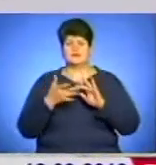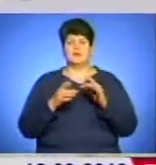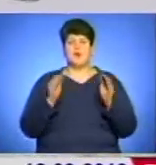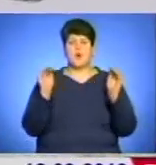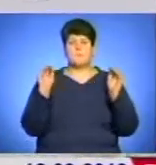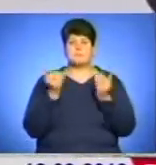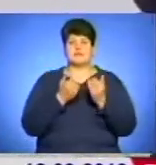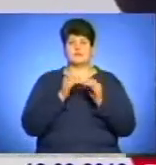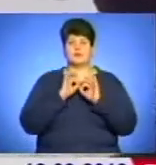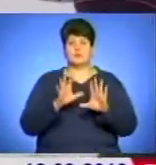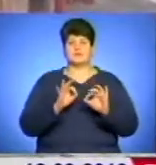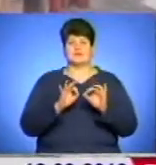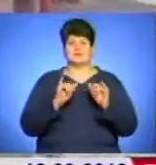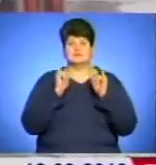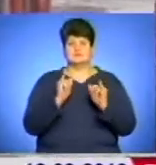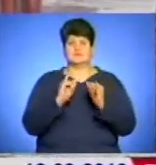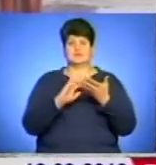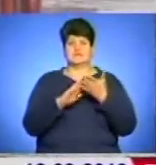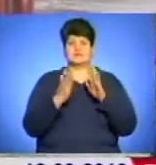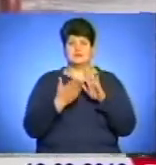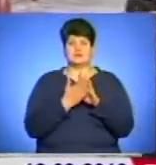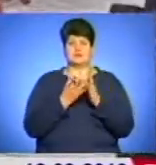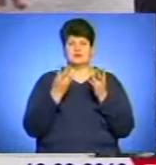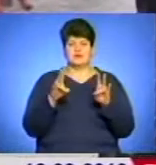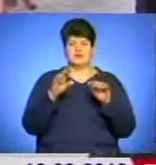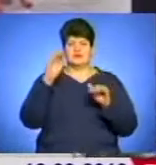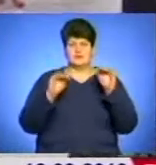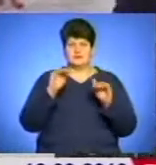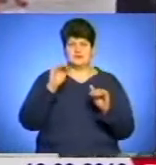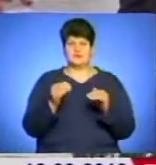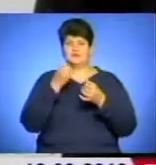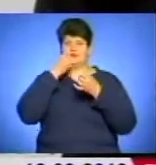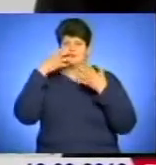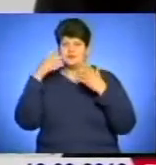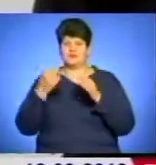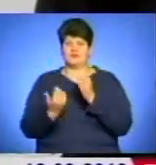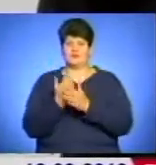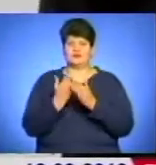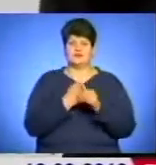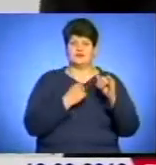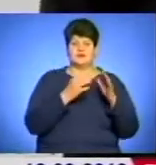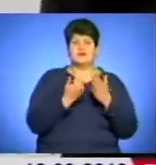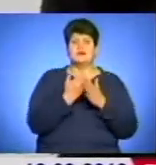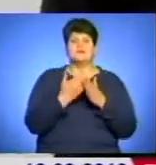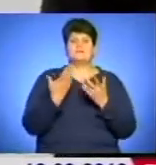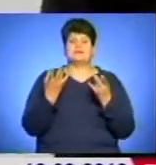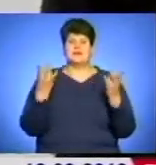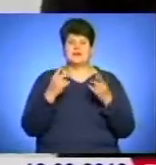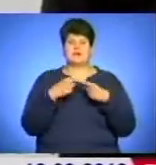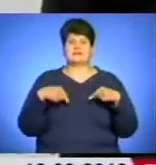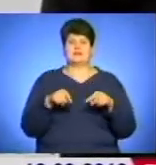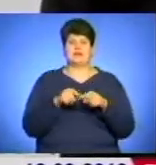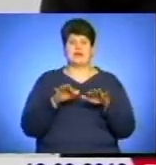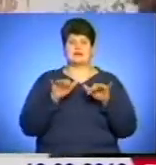розповіді про негативні ситуації, врівноважити співвідношення добрих і поганих новин закликають організатори акції «Тиждень